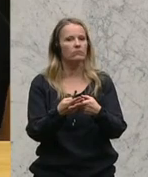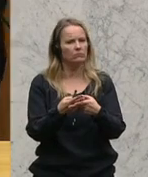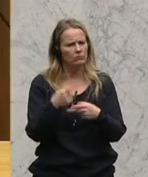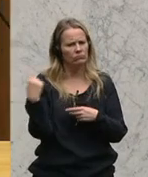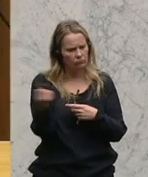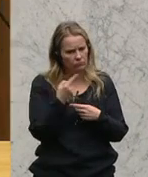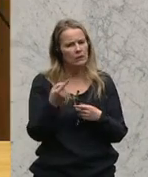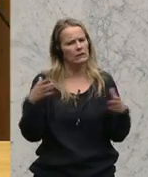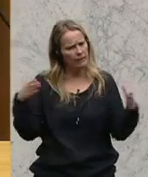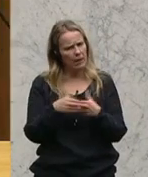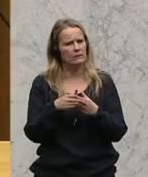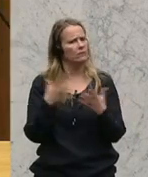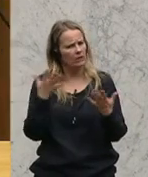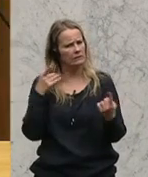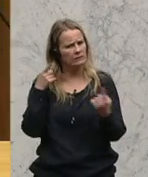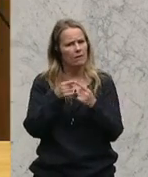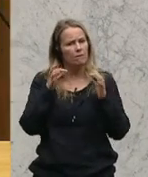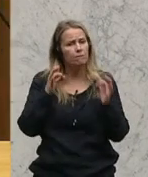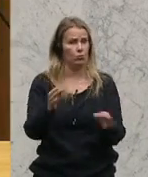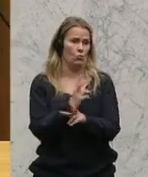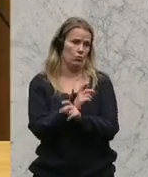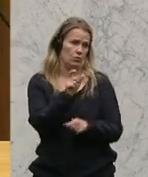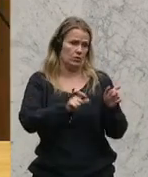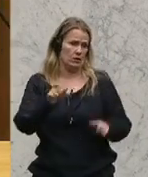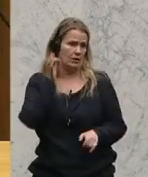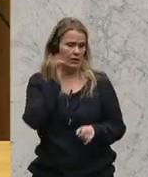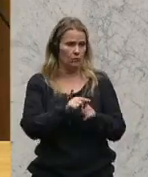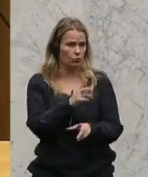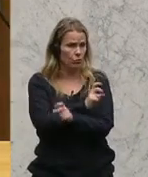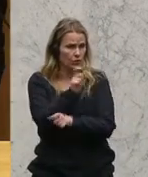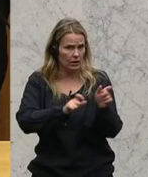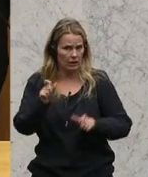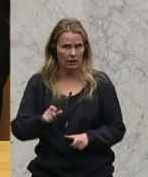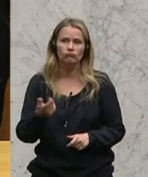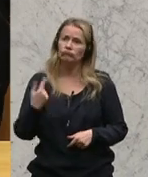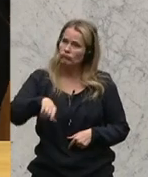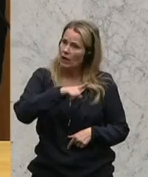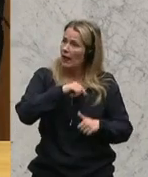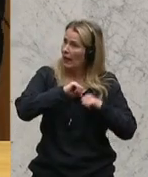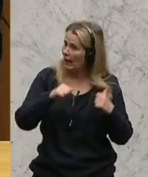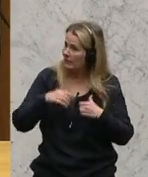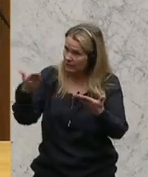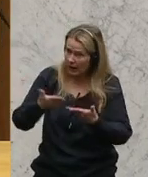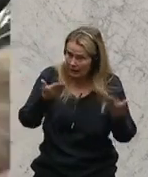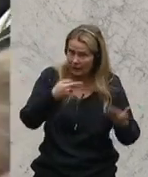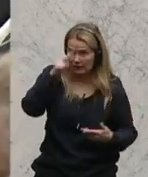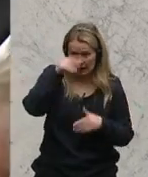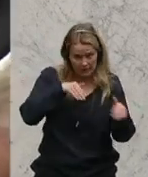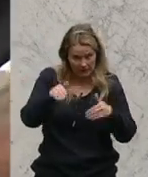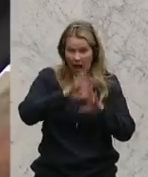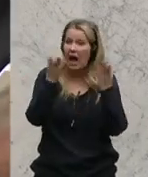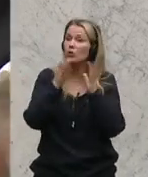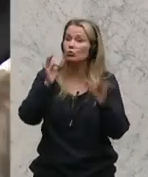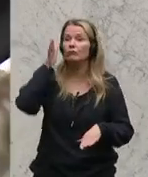setzen sich gemeinsam ein für die Österreicherinnen und Österreicher. Dazu lade ich Sie herzlich ein, Herr Minister, alles Gute für die Zukunft.